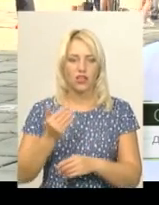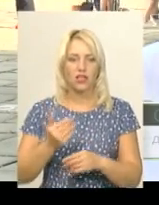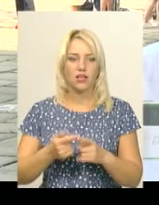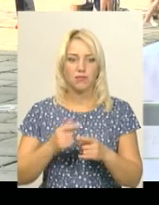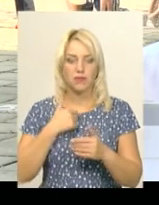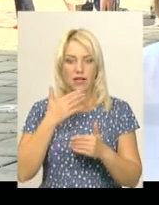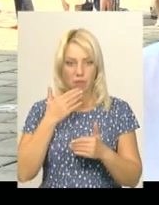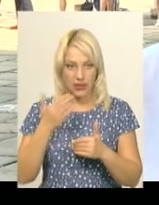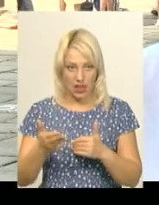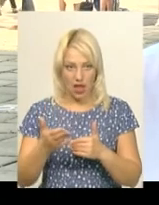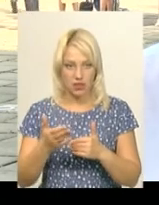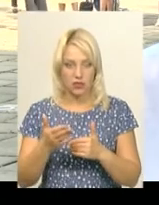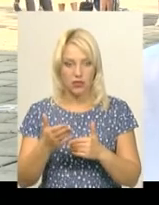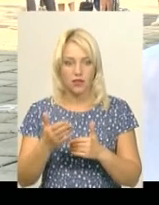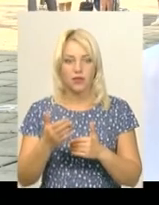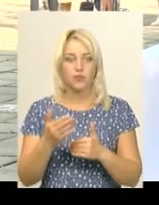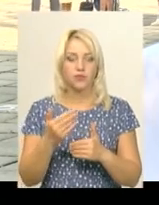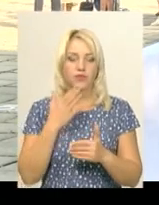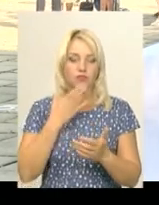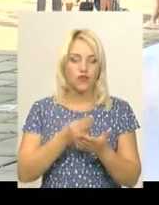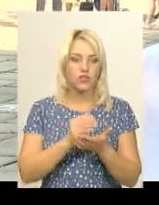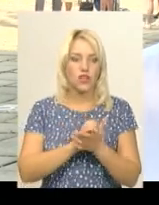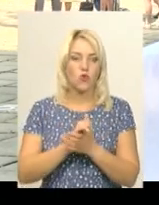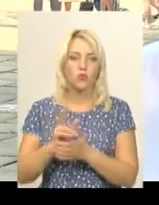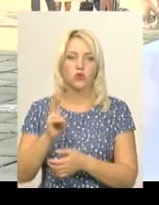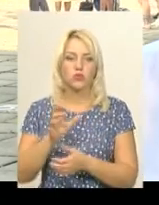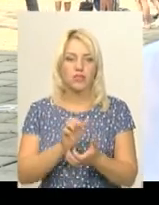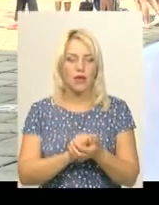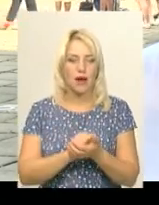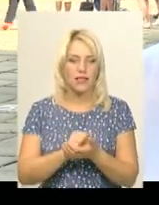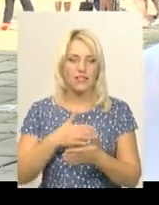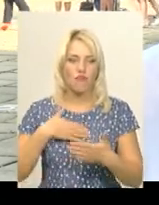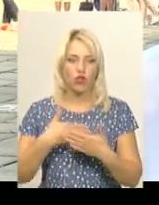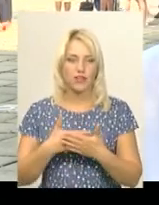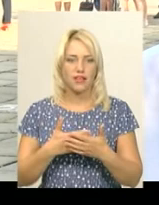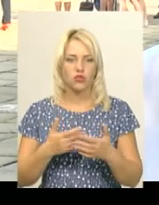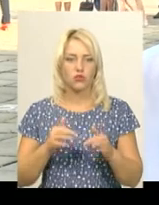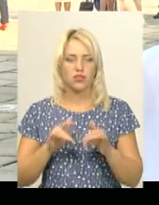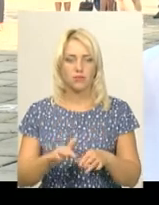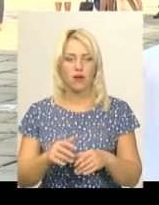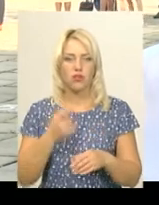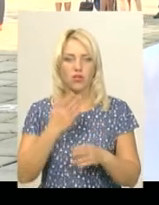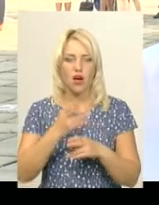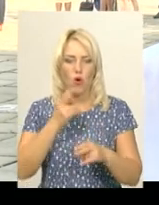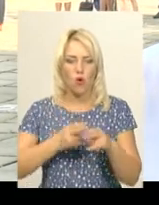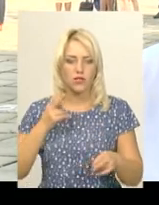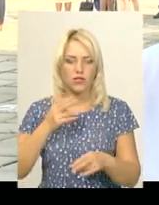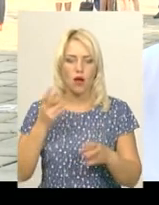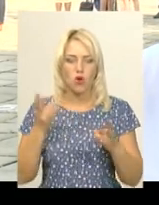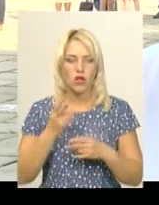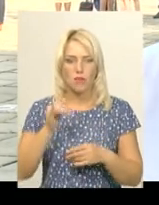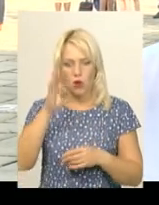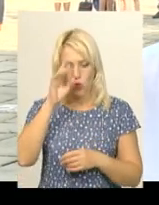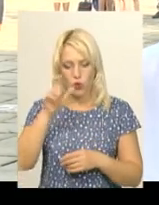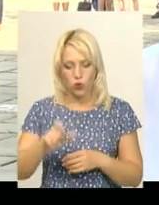перепитали своїх знайомих, хто займається волонтерською справою, і сказали, зросту гостра потреба є саме цього хлопчика. Він